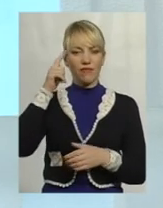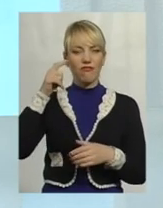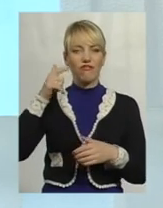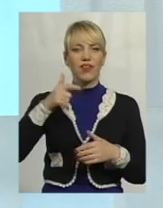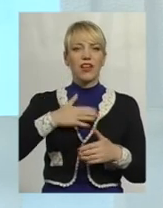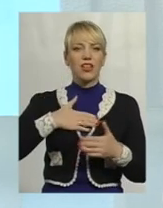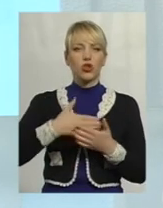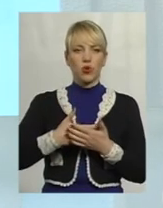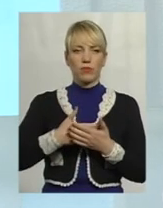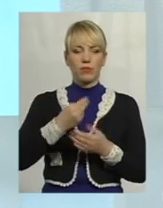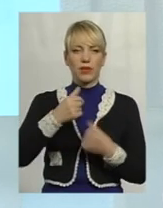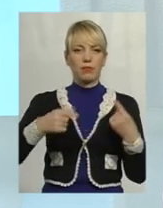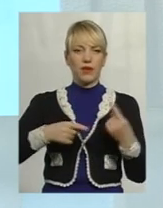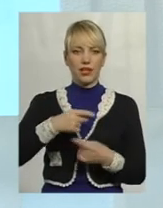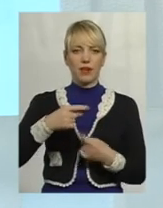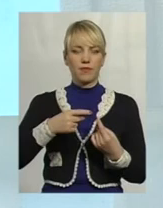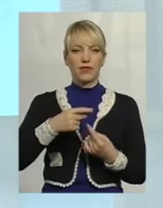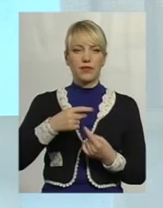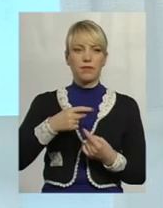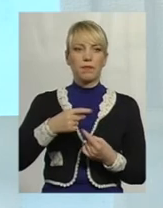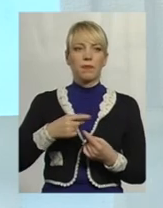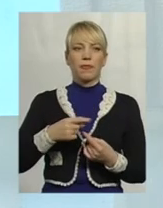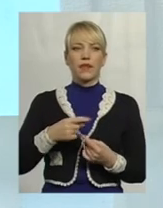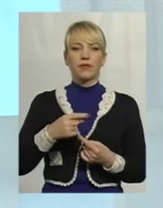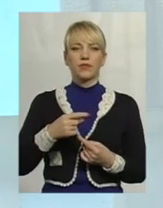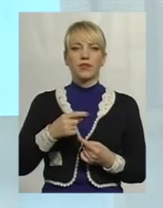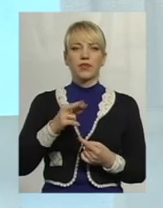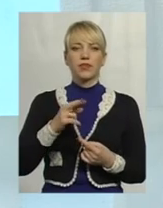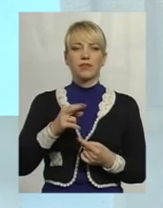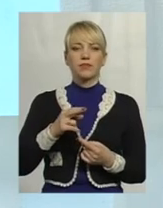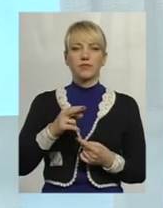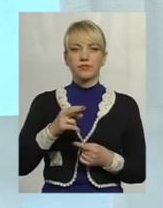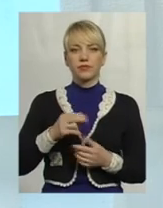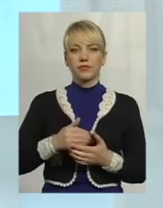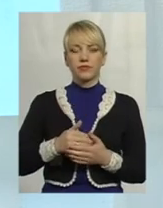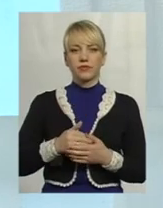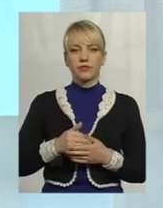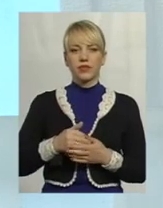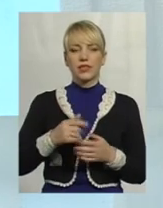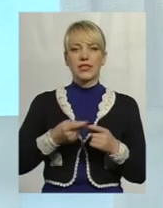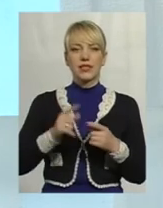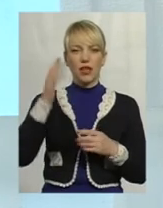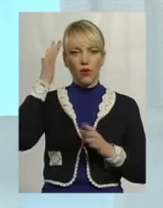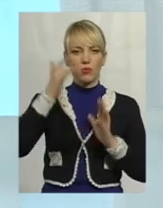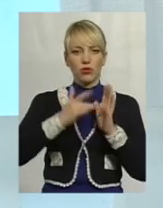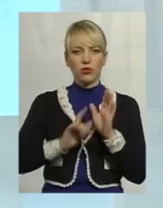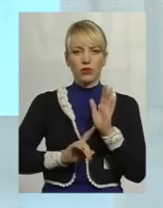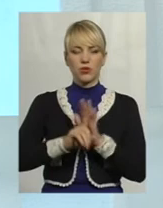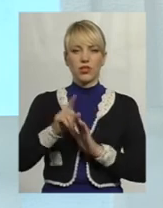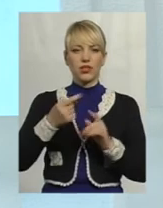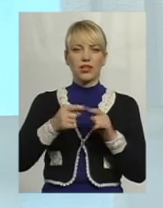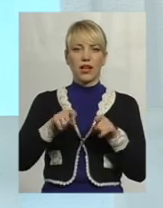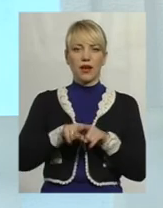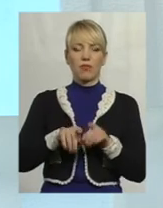підприємців чи фізичних осіб-громадян, таких, як і ми. Власне, цією метою і започаткована ця